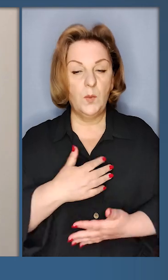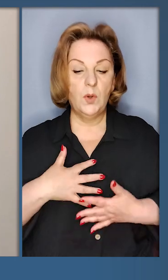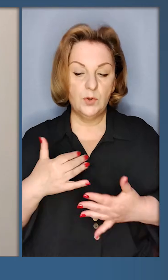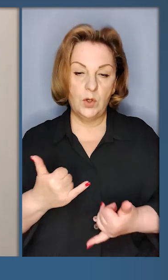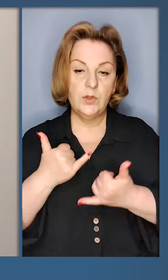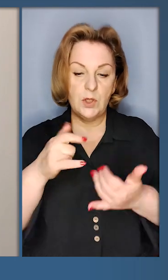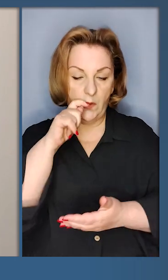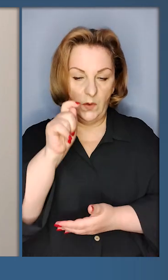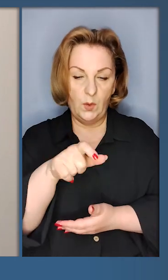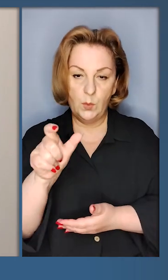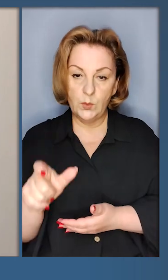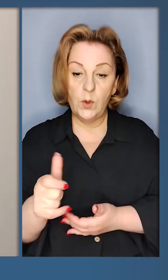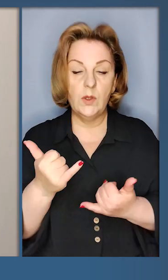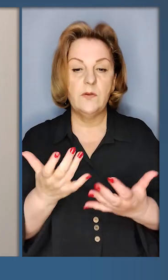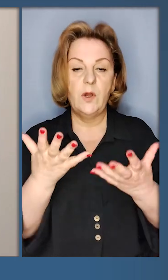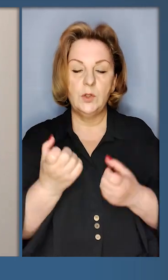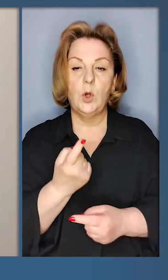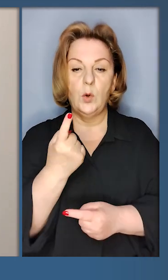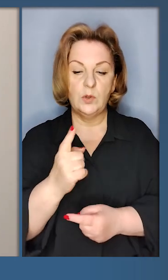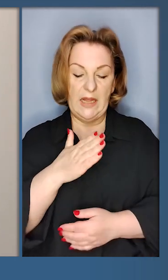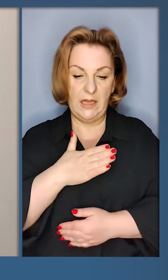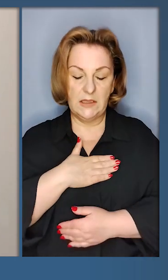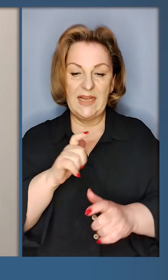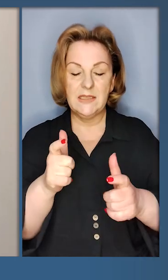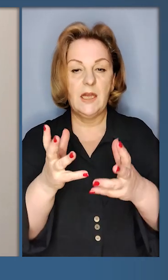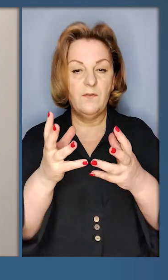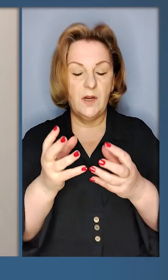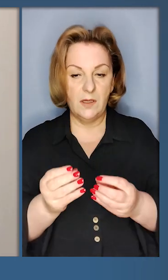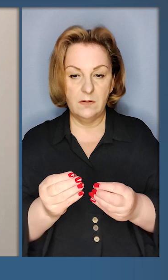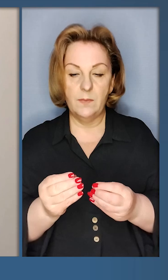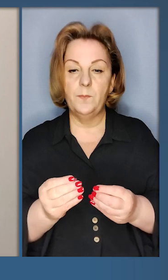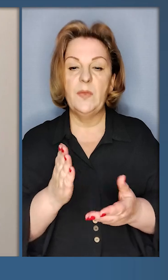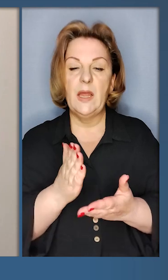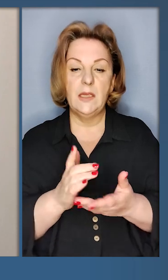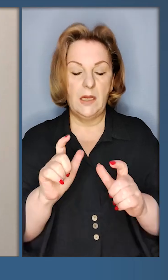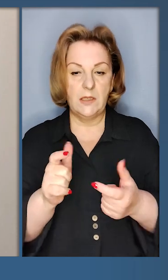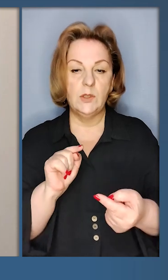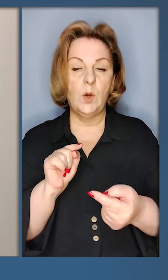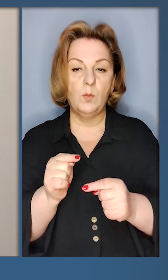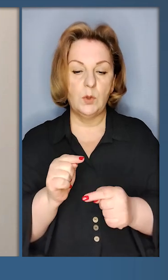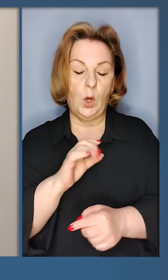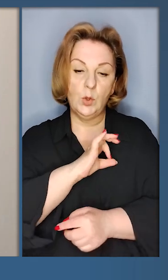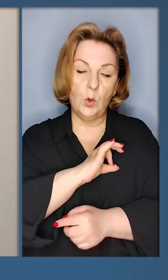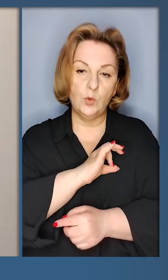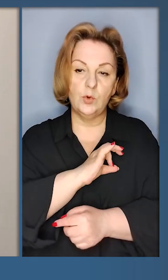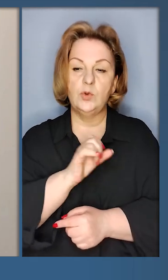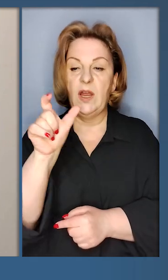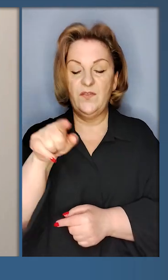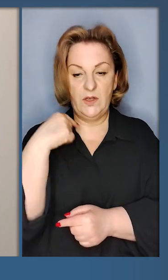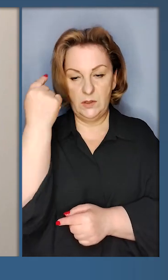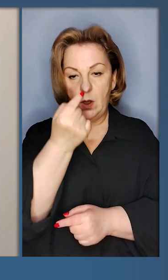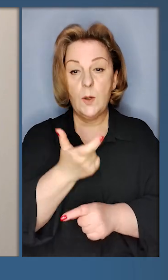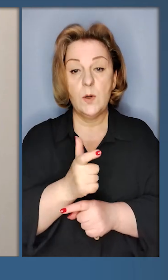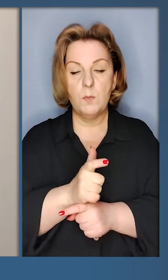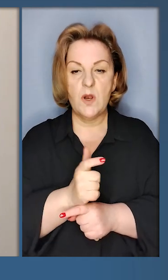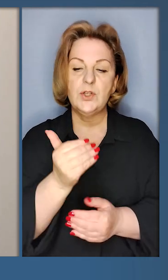Бажаю здоров'я, жителів українців! Сьогодні ще один наш санкційний день. Є санкції проти юридичних та фізичних осіб,